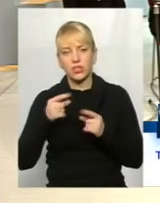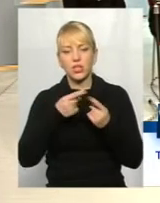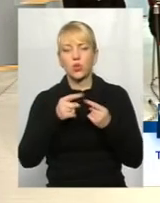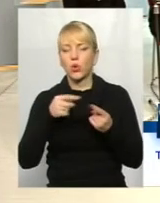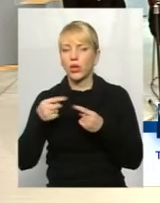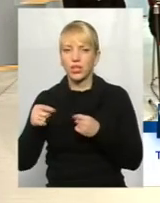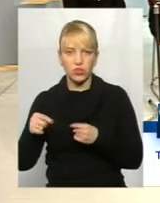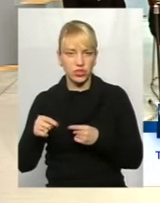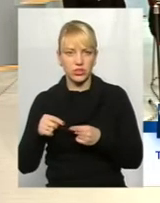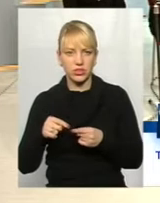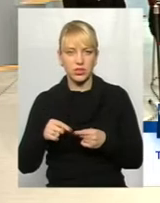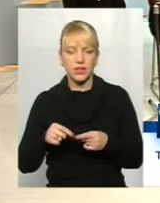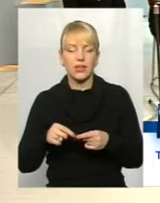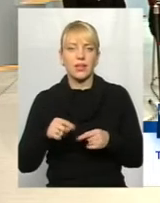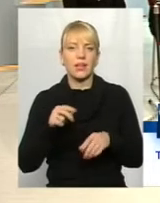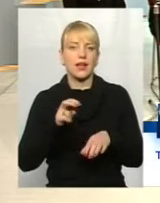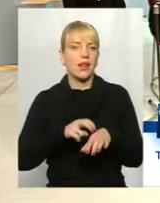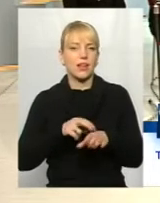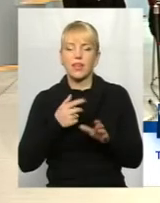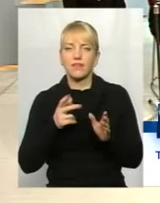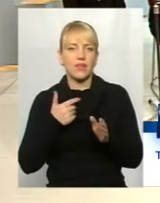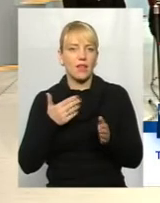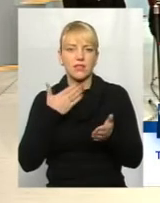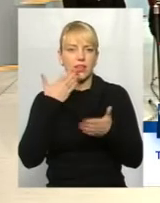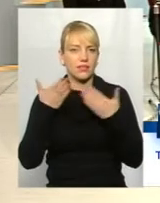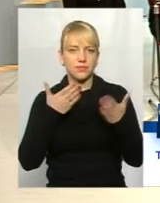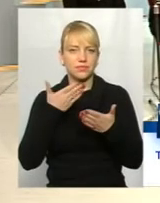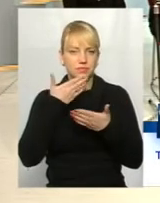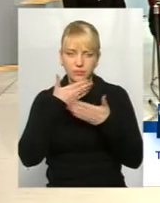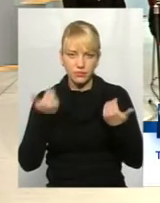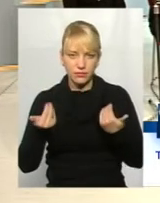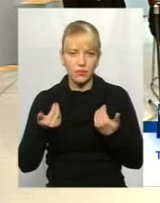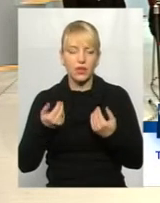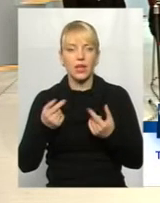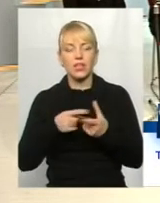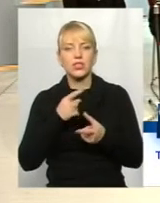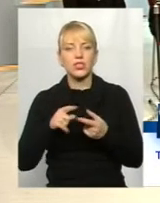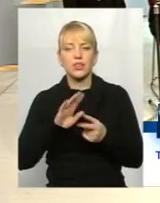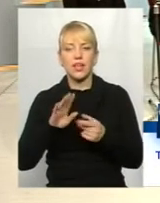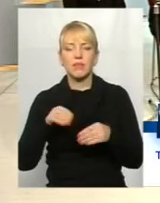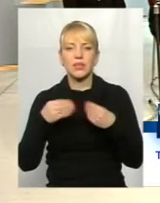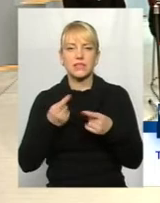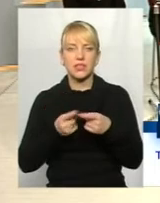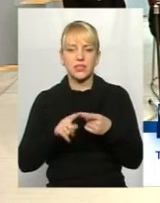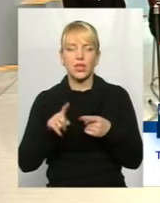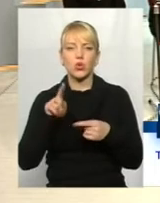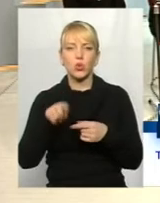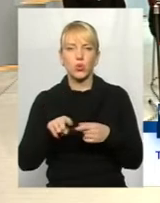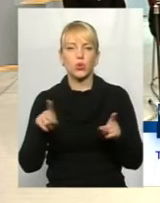лікарів не приходилося звертатися. Чи не призведе це до цього, що